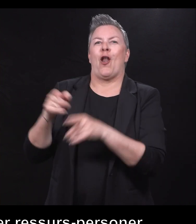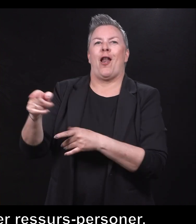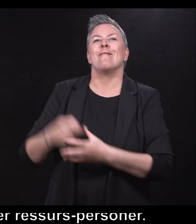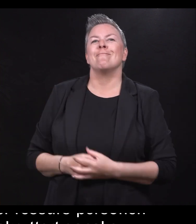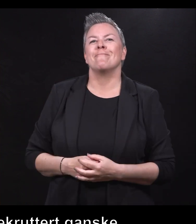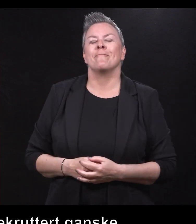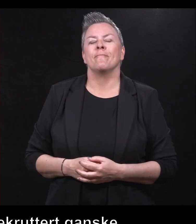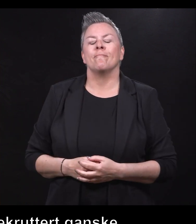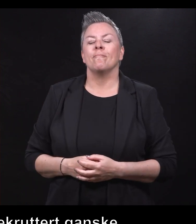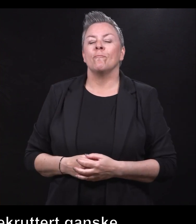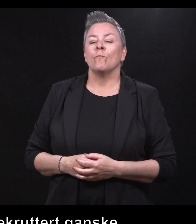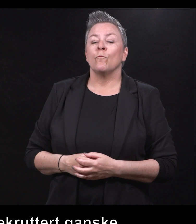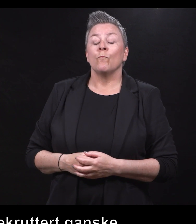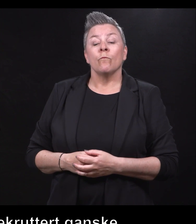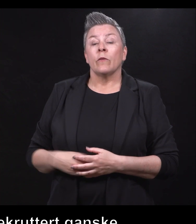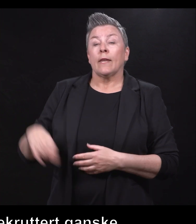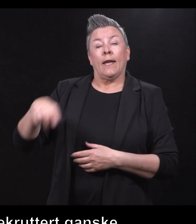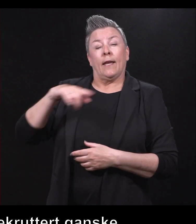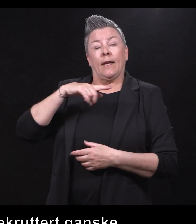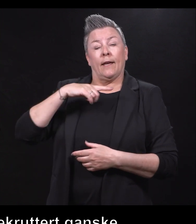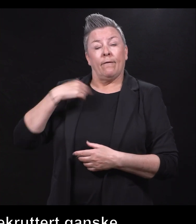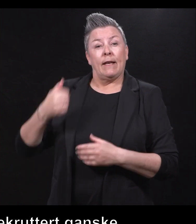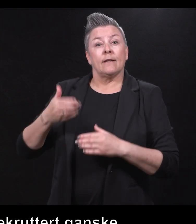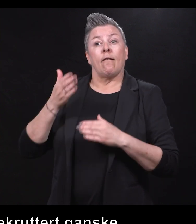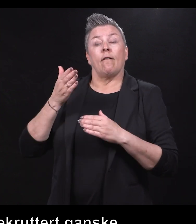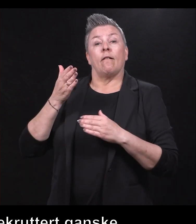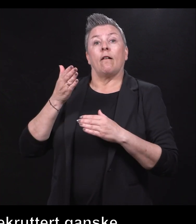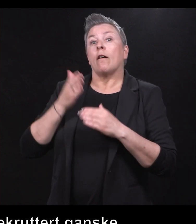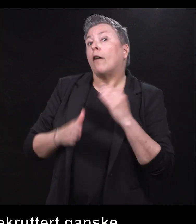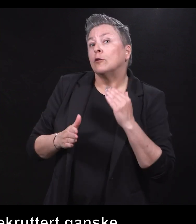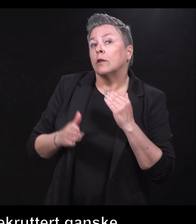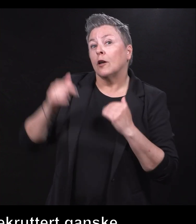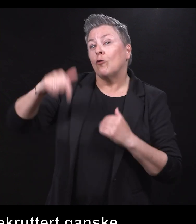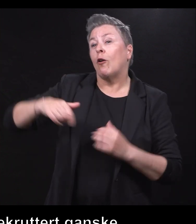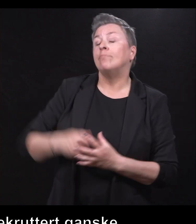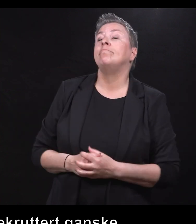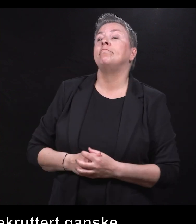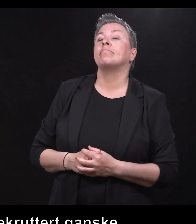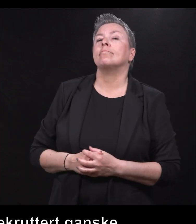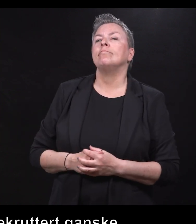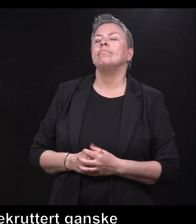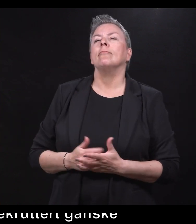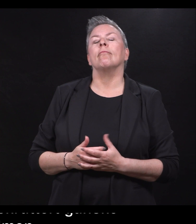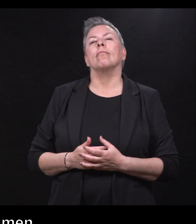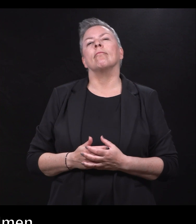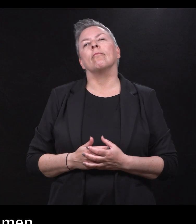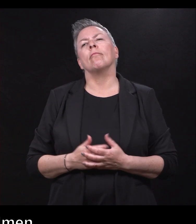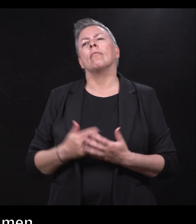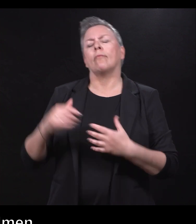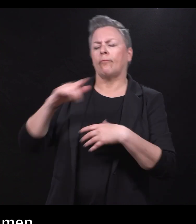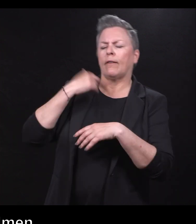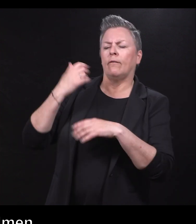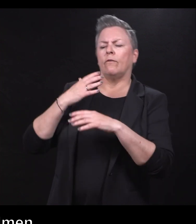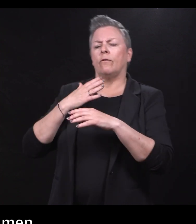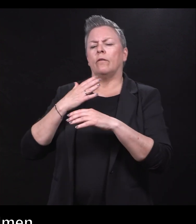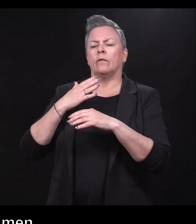Vi skal ta og runde av nå. Det var litt fokus, altså